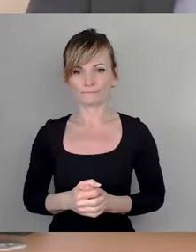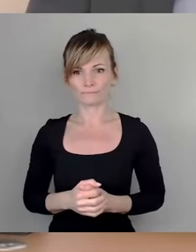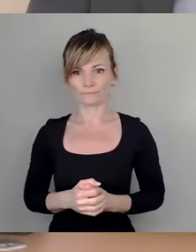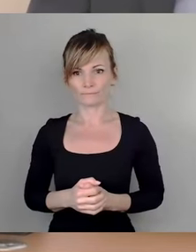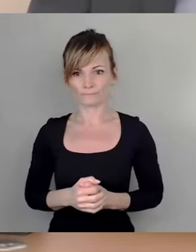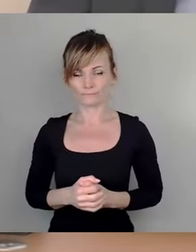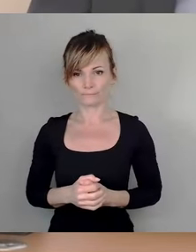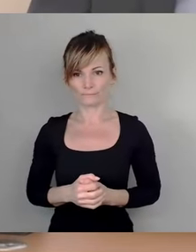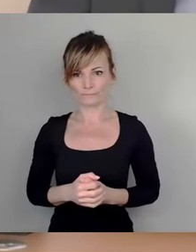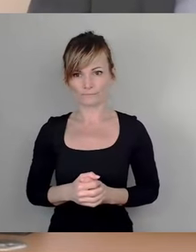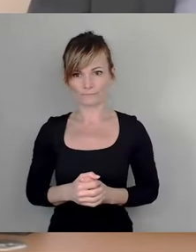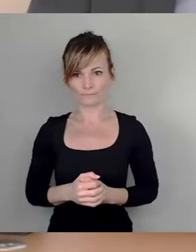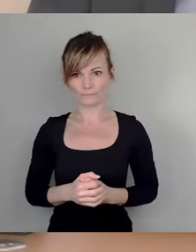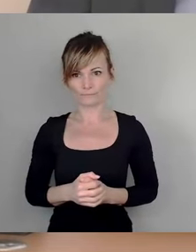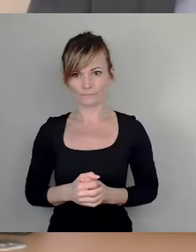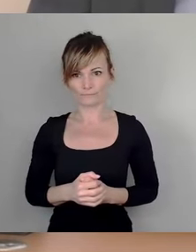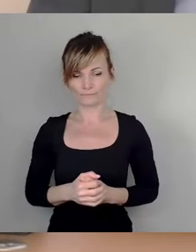zur 27...